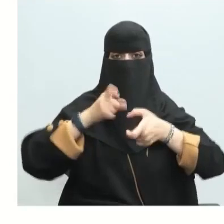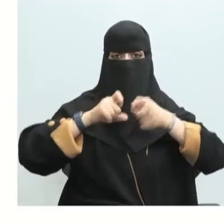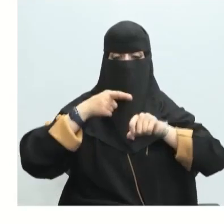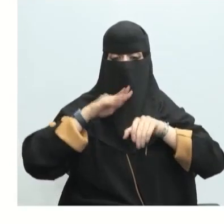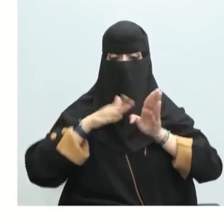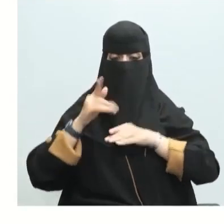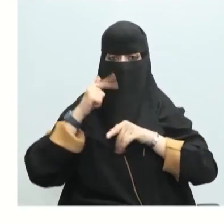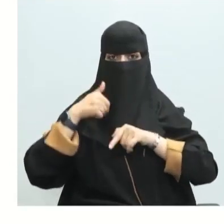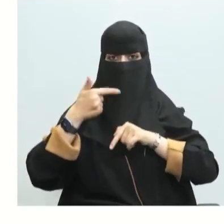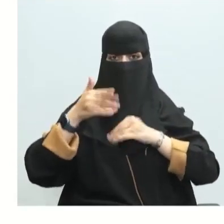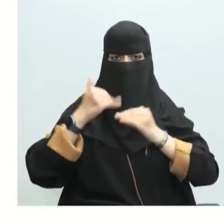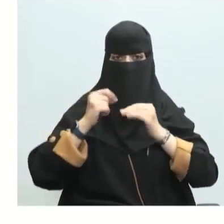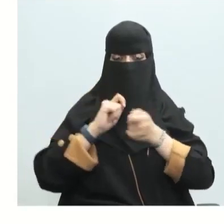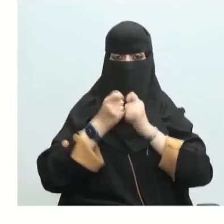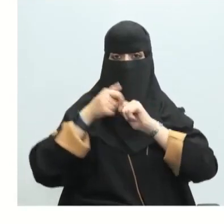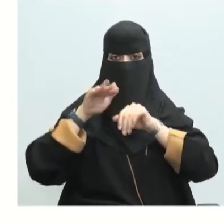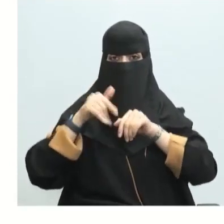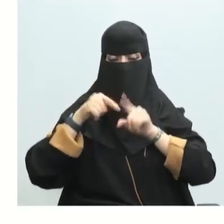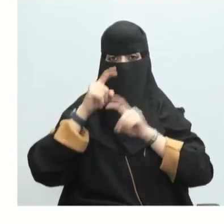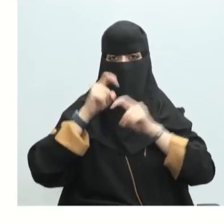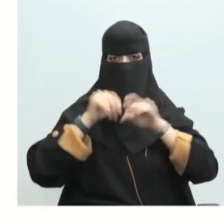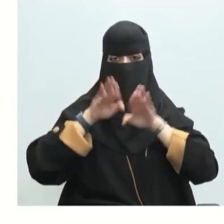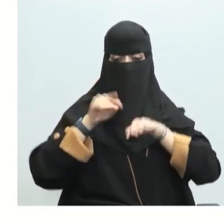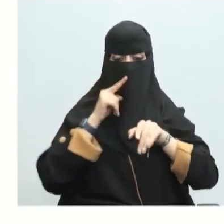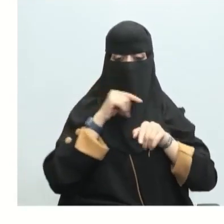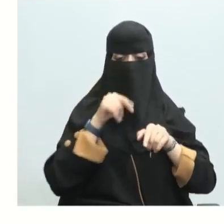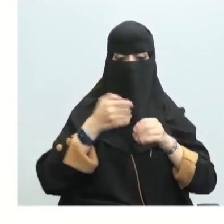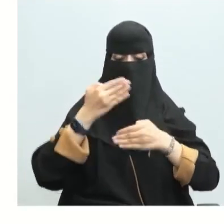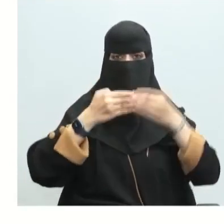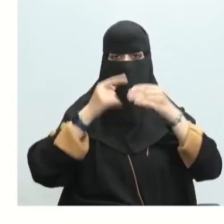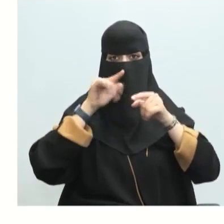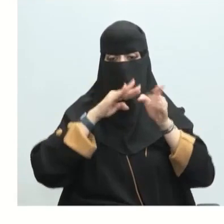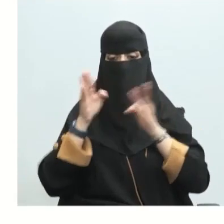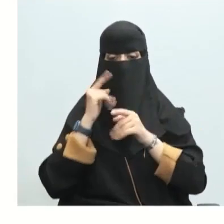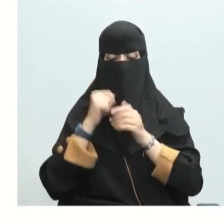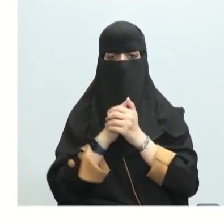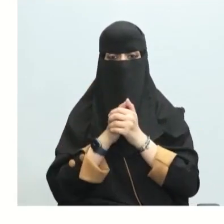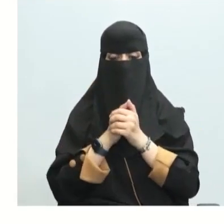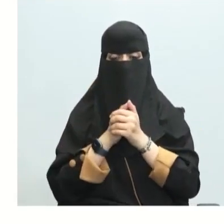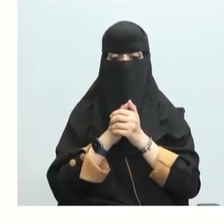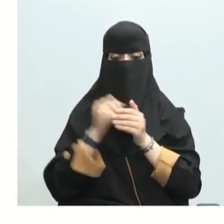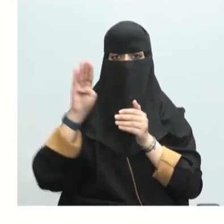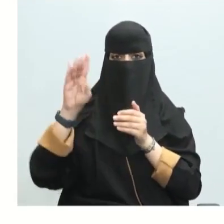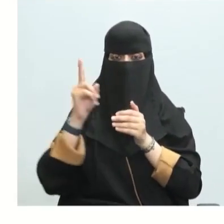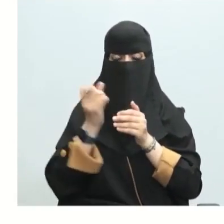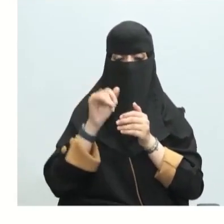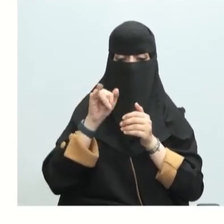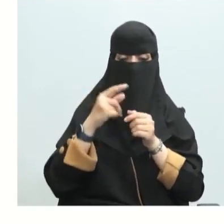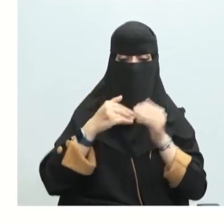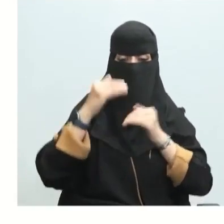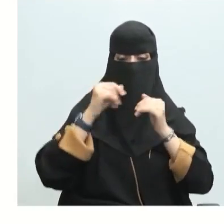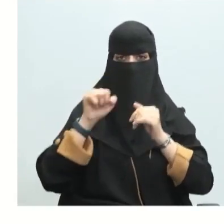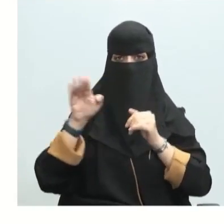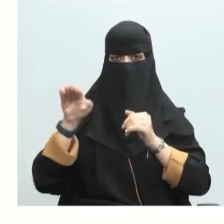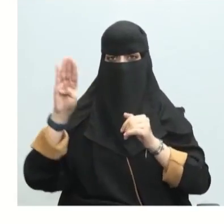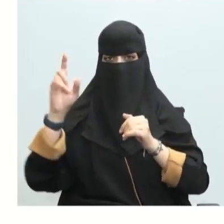دلتأتشا والتغيير حرارة تكوين القياسية لاحظ المركب كبريتي دي الهيدروجين تكون من الهيدروجين